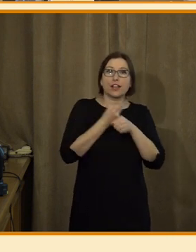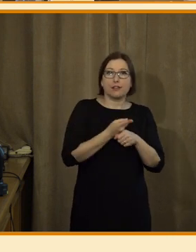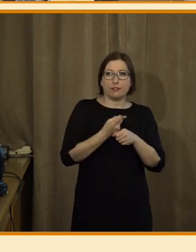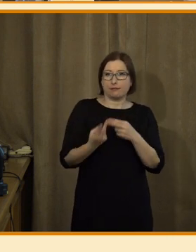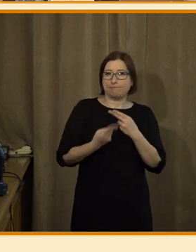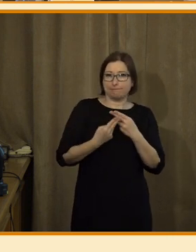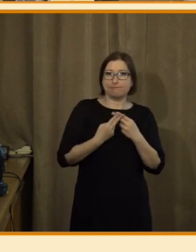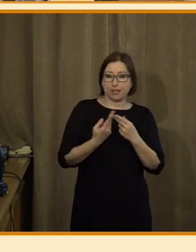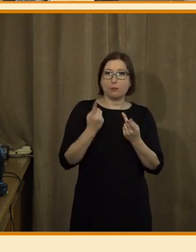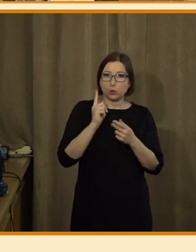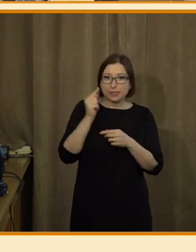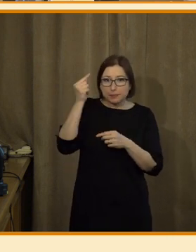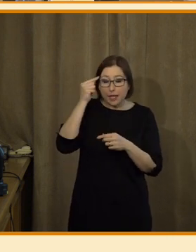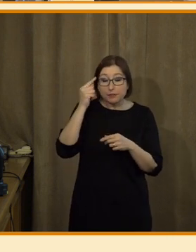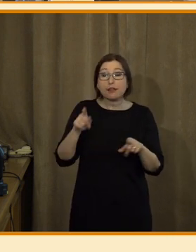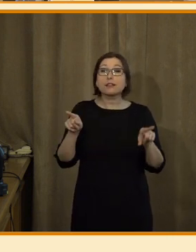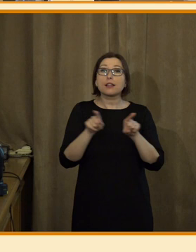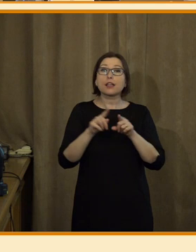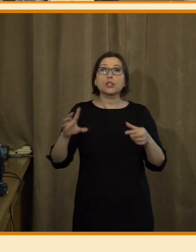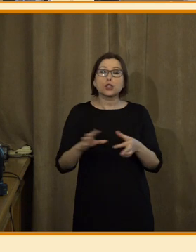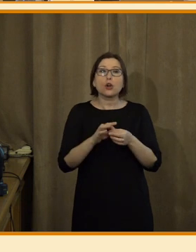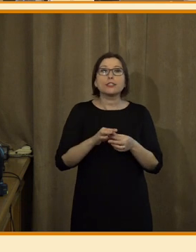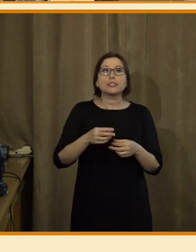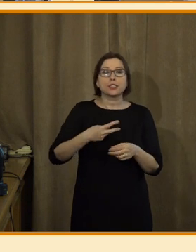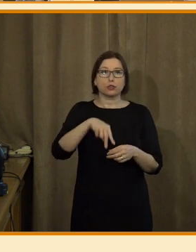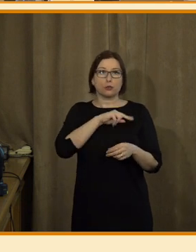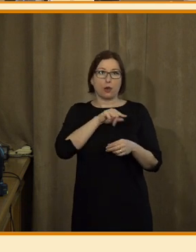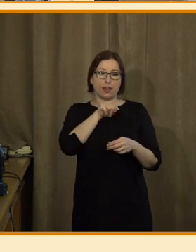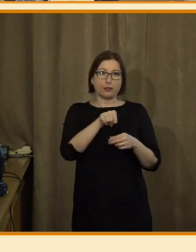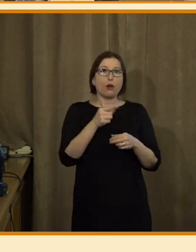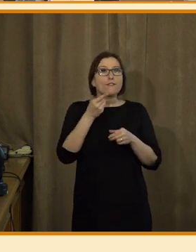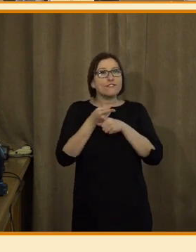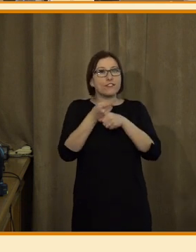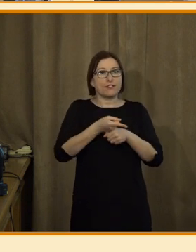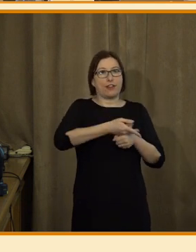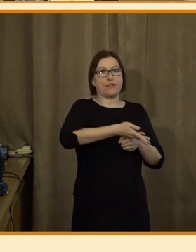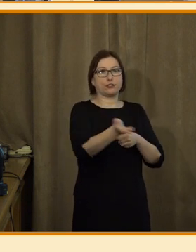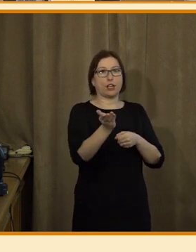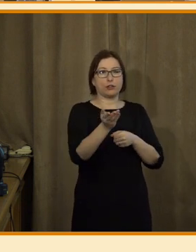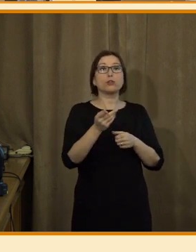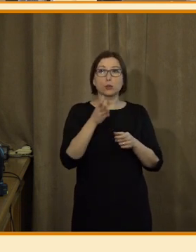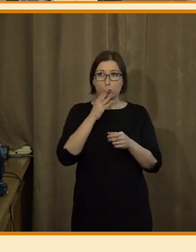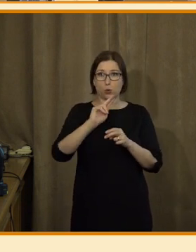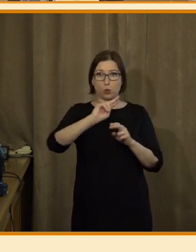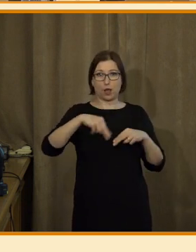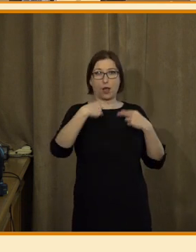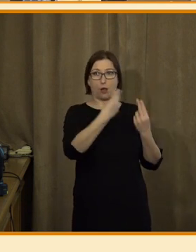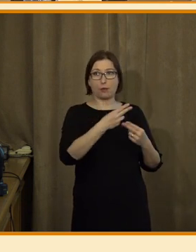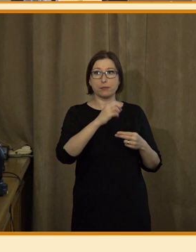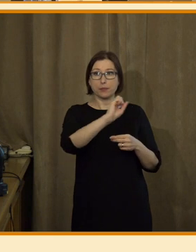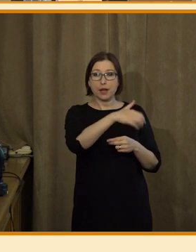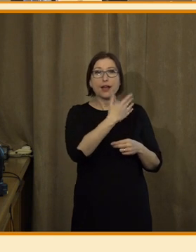A dále je tam také odpovědnost za vliv na veřejnost, když to řeknu přeneseně, to bude na dalším slajdu,